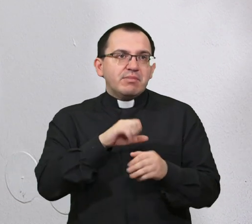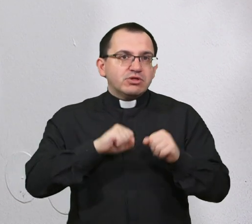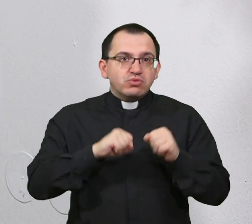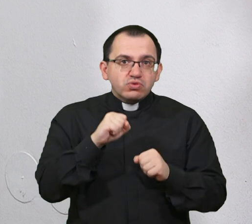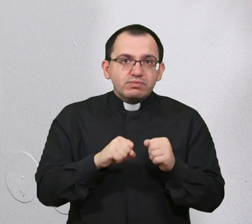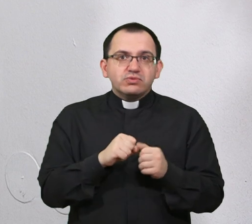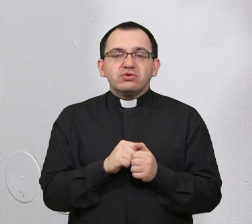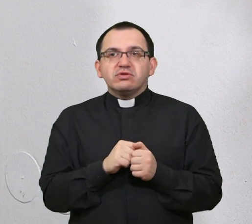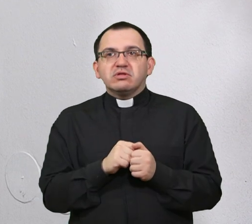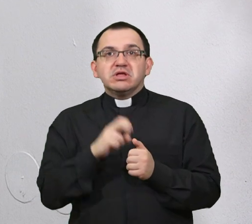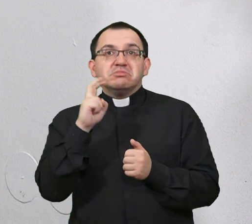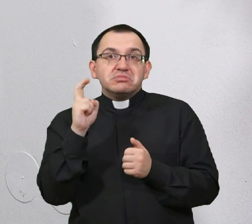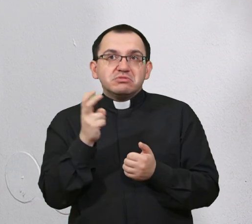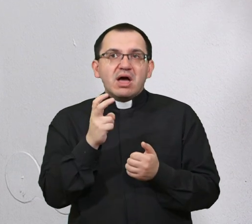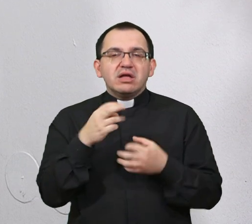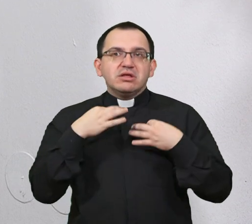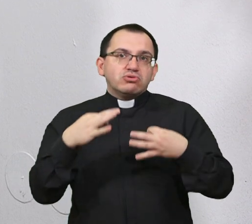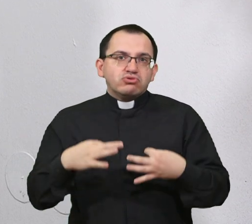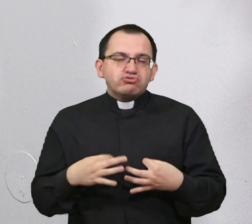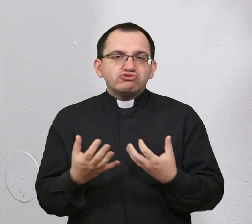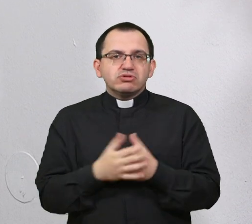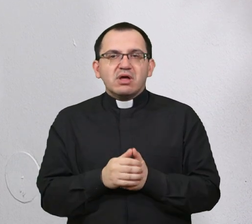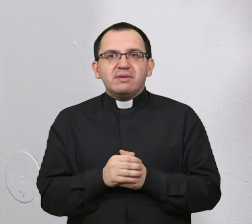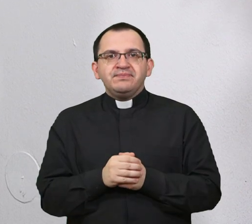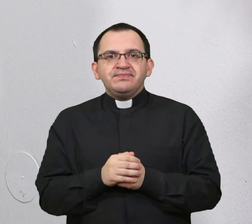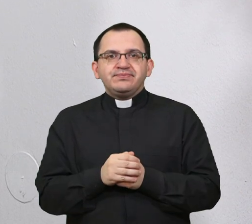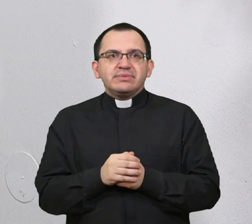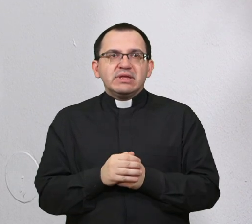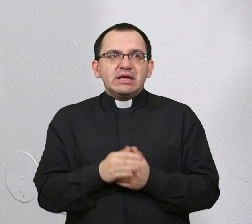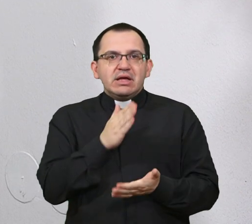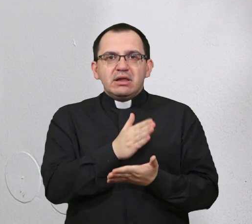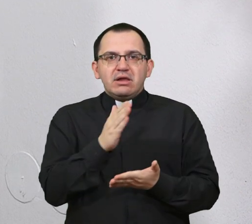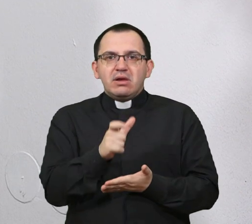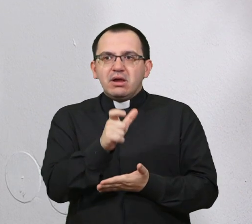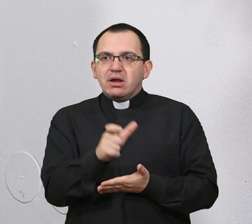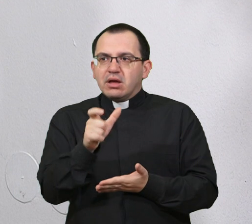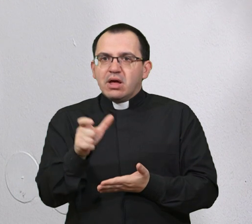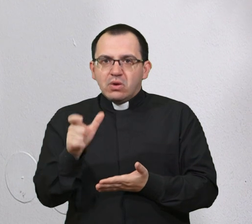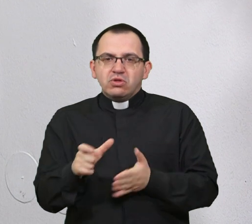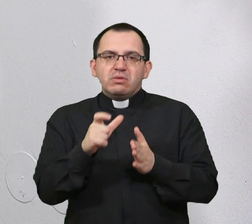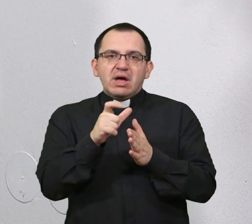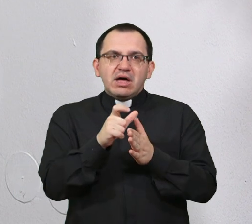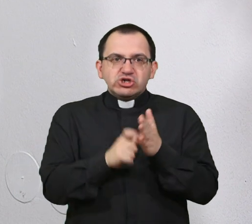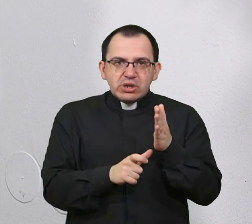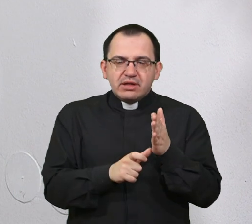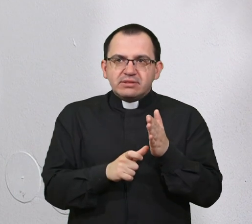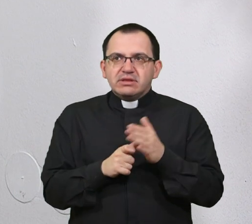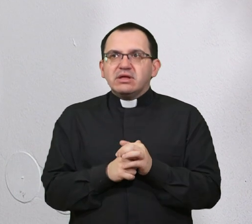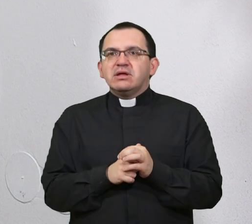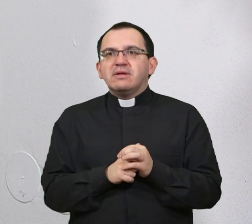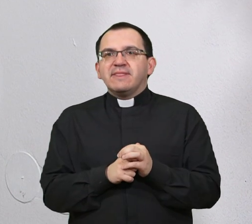zvanju, prema struci i svaki član, članica